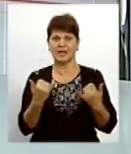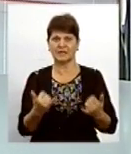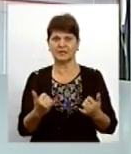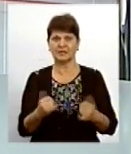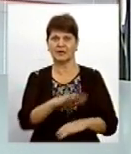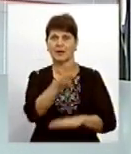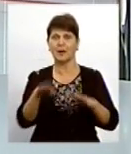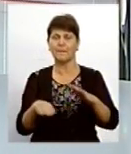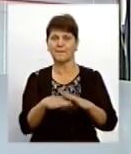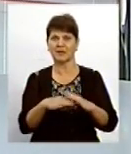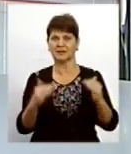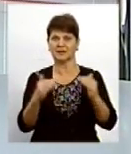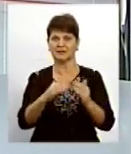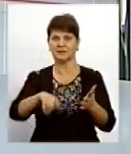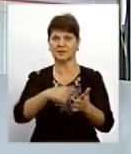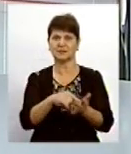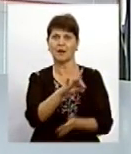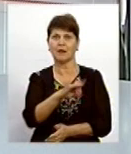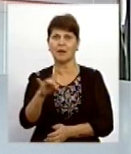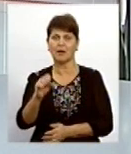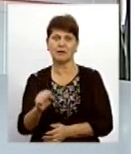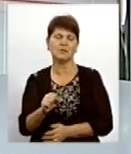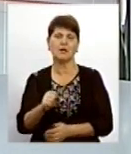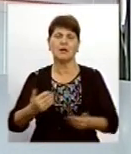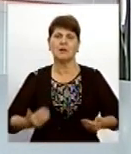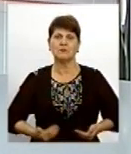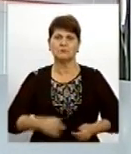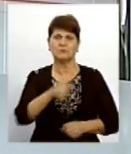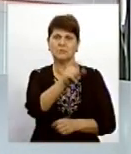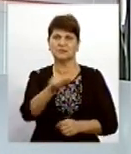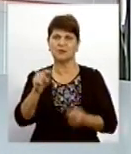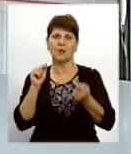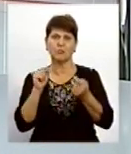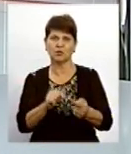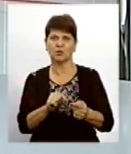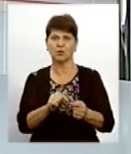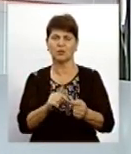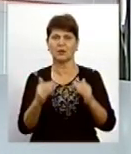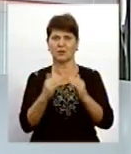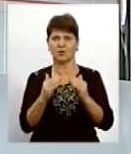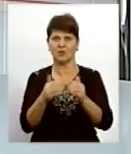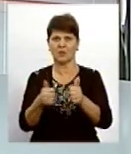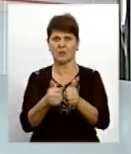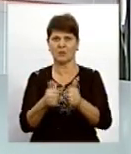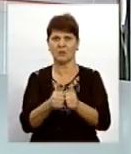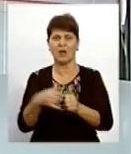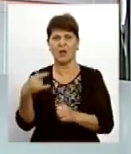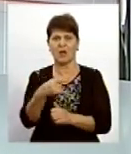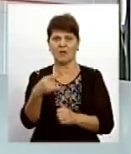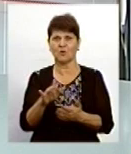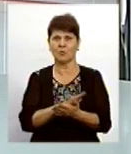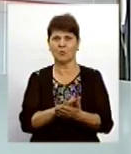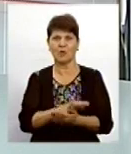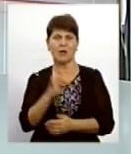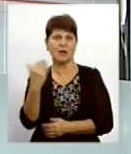під стіни міської ради. Мешканці проти того, аби під вікнами їхніх під'їздів споруджували автомийку. Кажуть, їхньою думкою